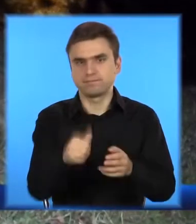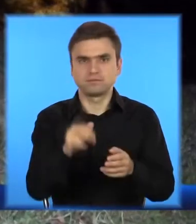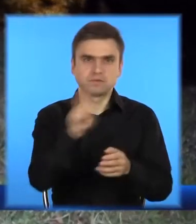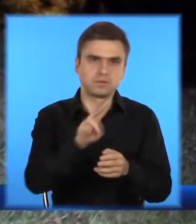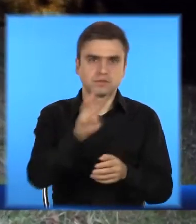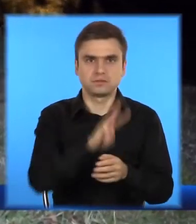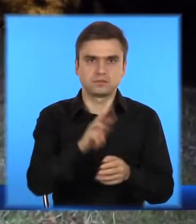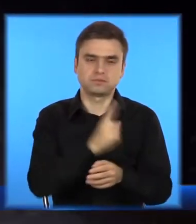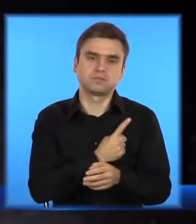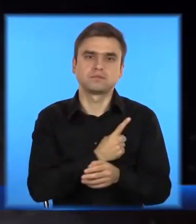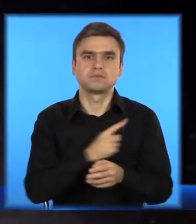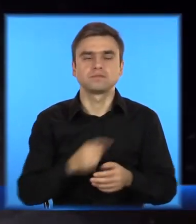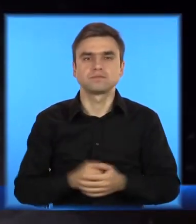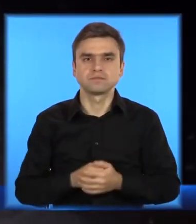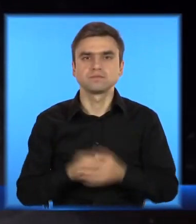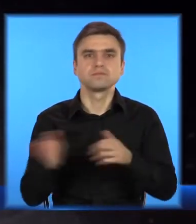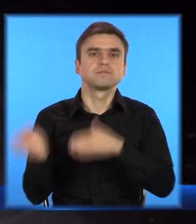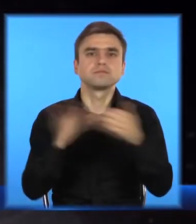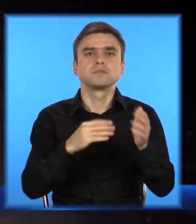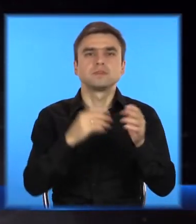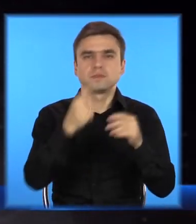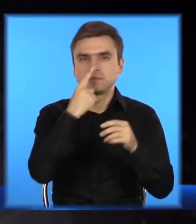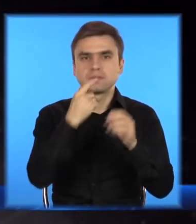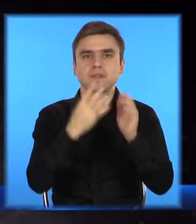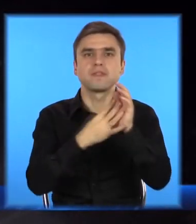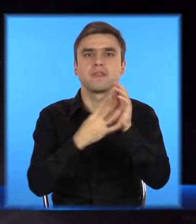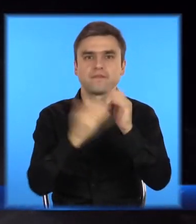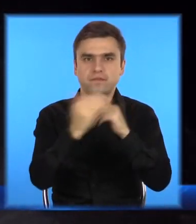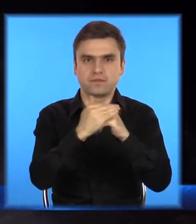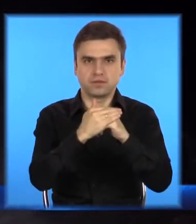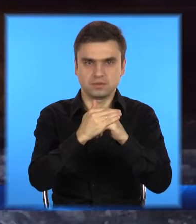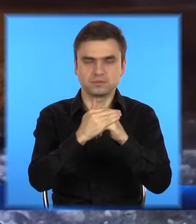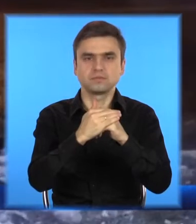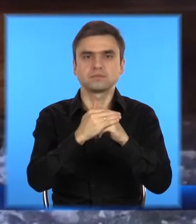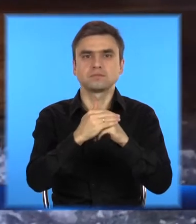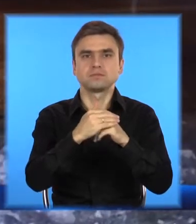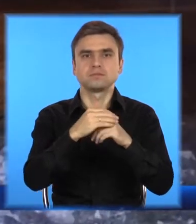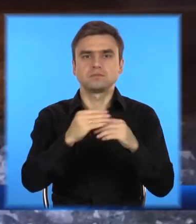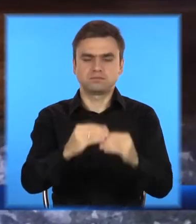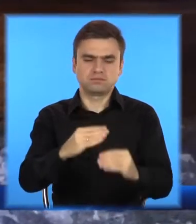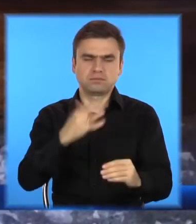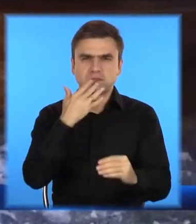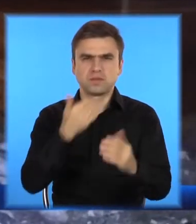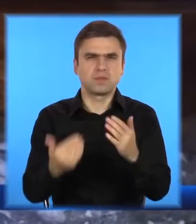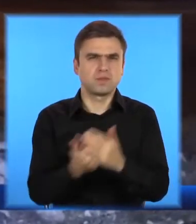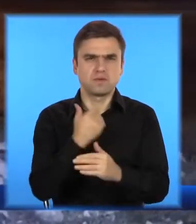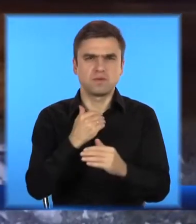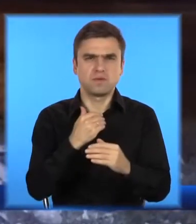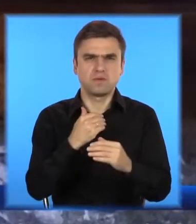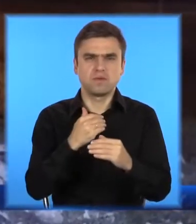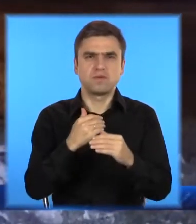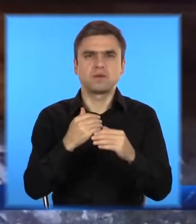вилітає з проїжджої частини та збиває другий стовп. Від удару електроопора у прямому сенсі застрягла у капоці